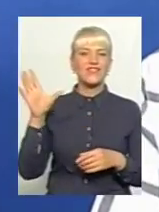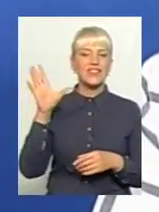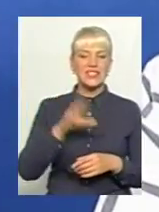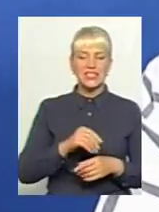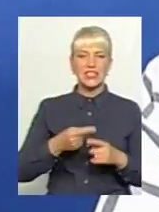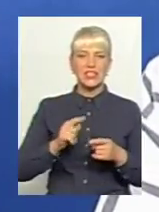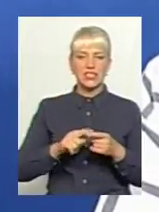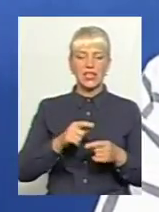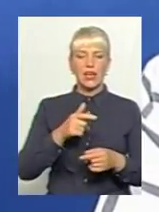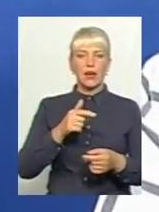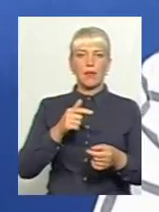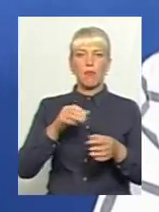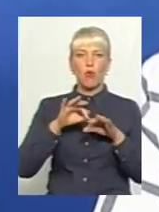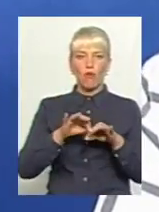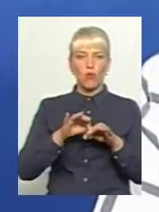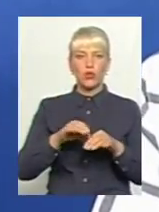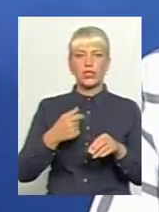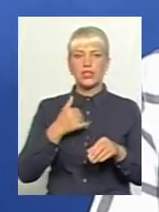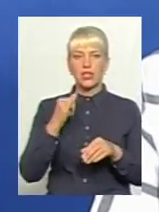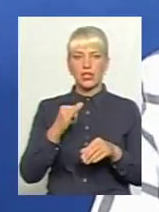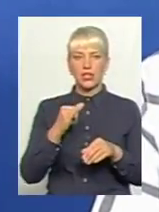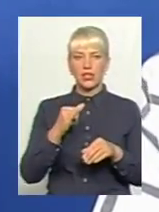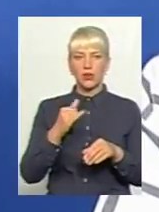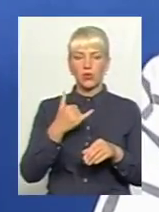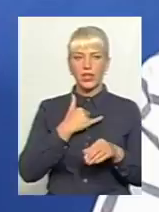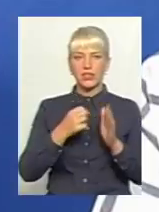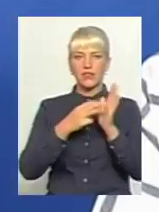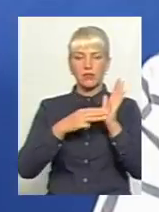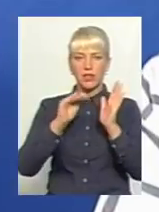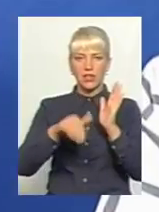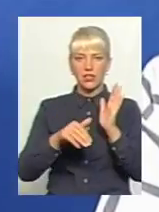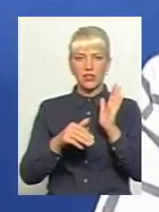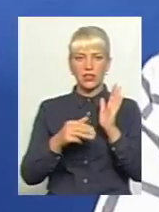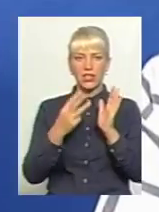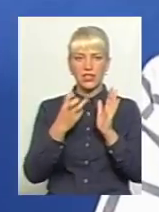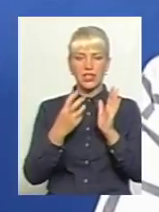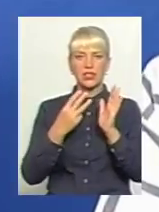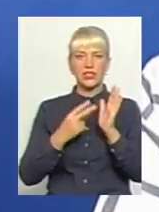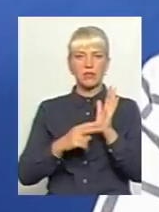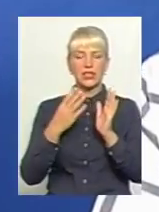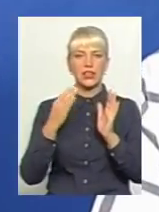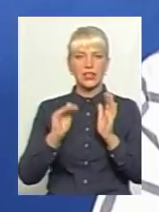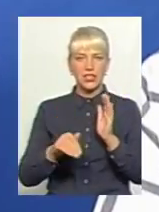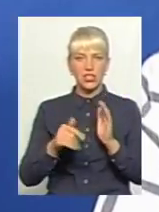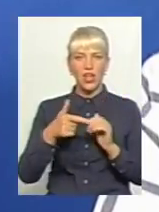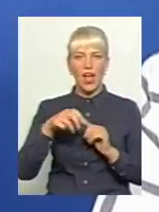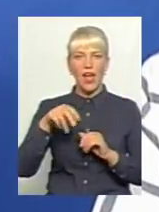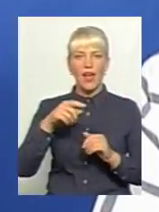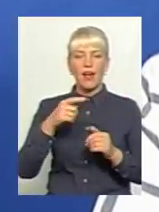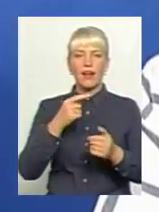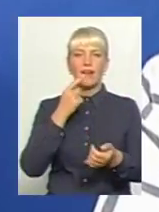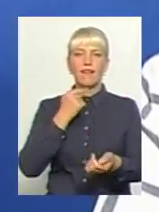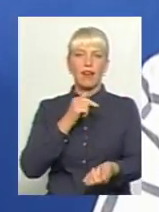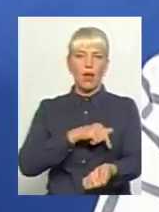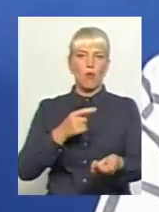гемодіалізу в нас проводяться. Минулоріч в нас проведено 18 370 санкців гемодіалізу, перебуває в середньому 160